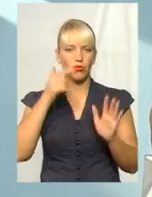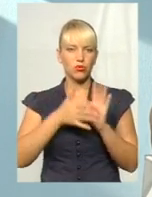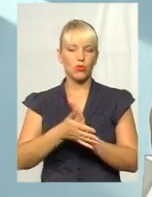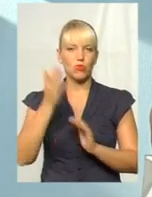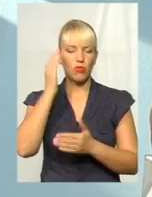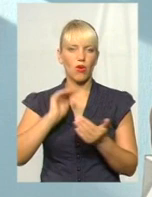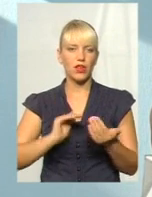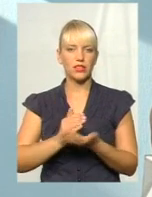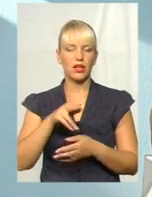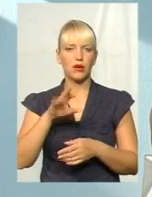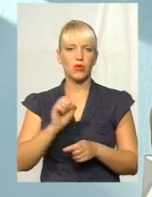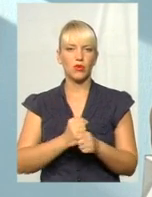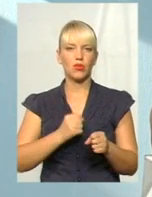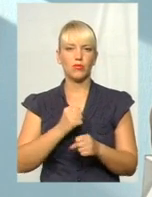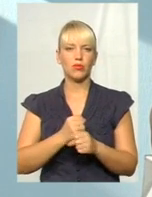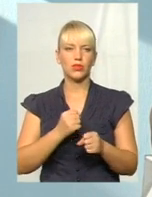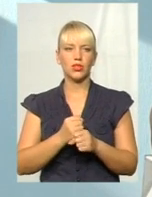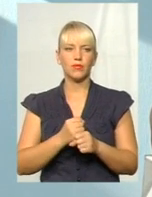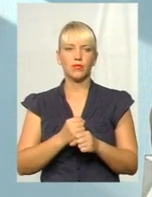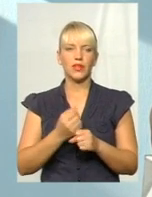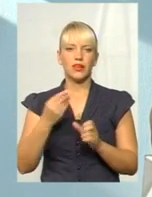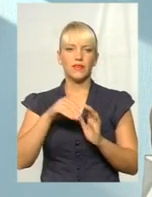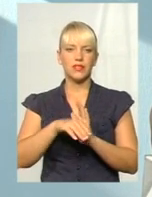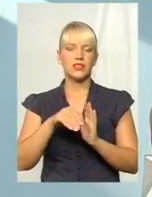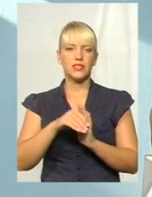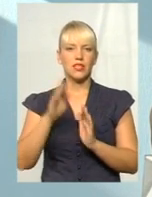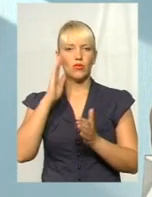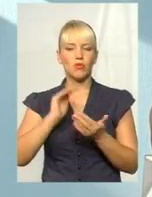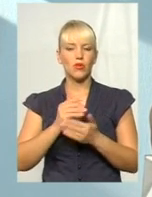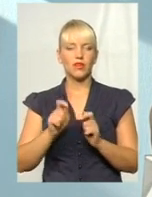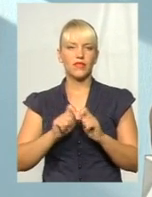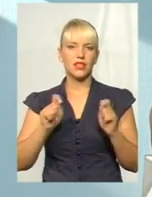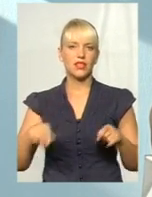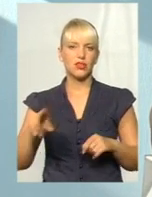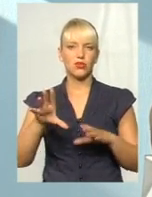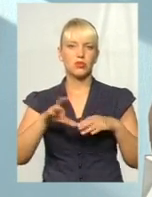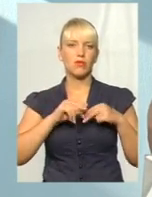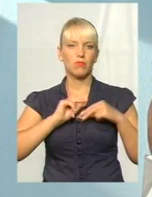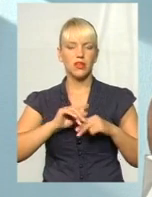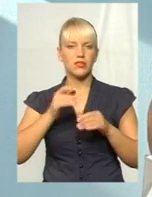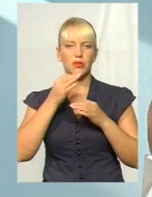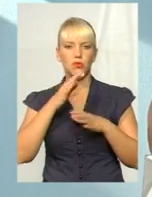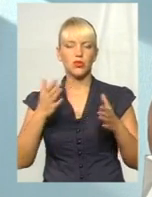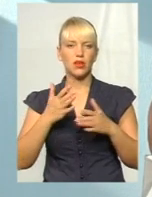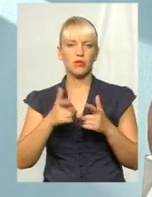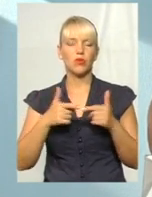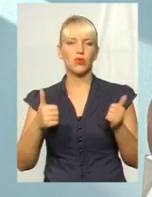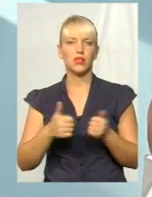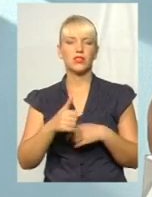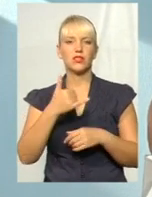по роботі, інфестиційну політику, і є відкритою до співпраці з будь-якими організаціями. В нас